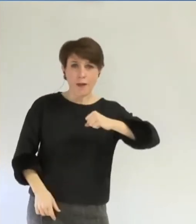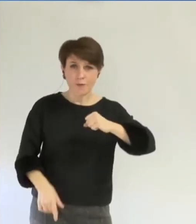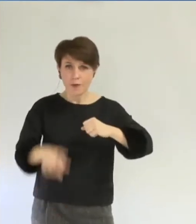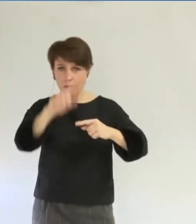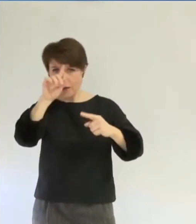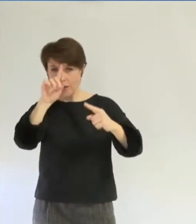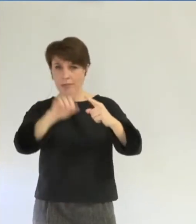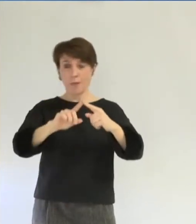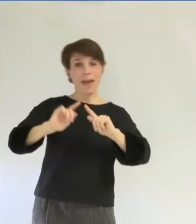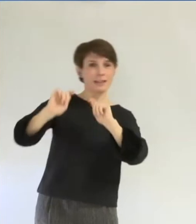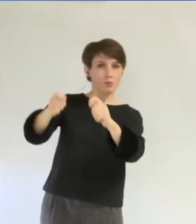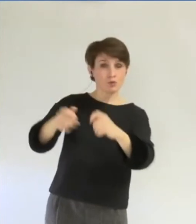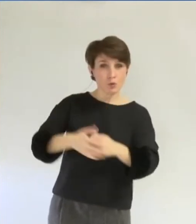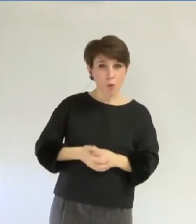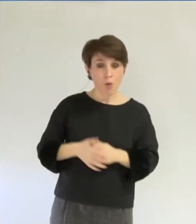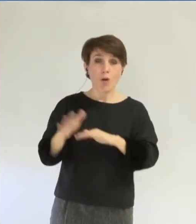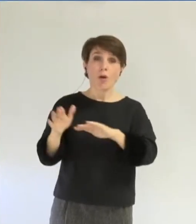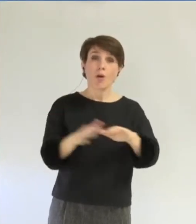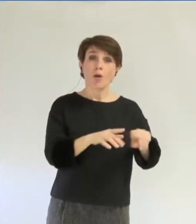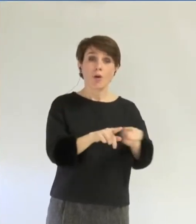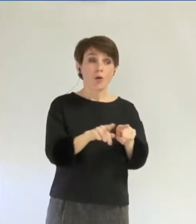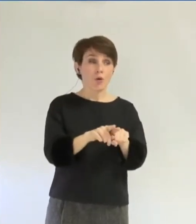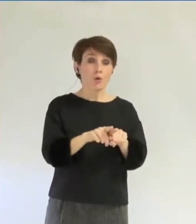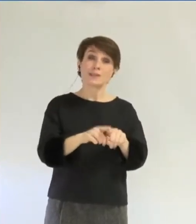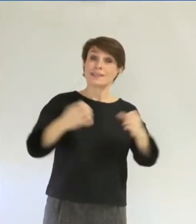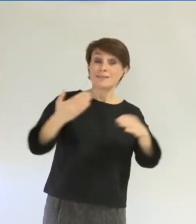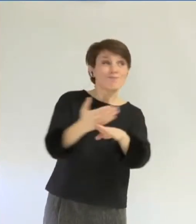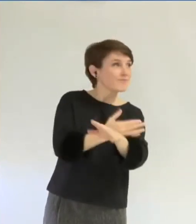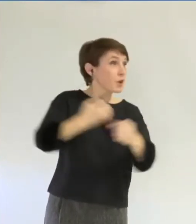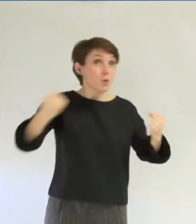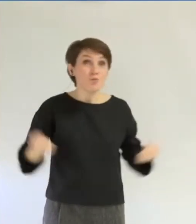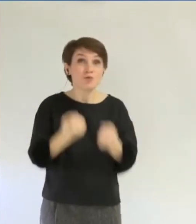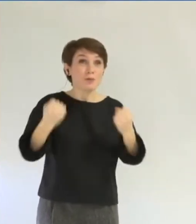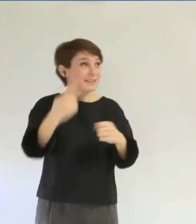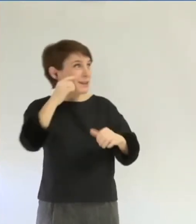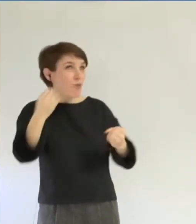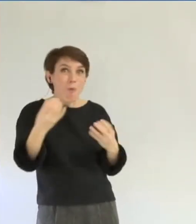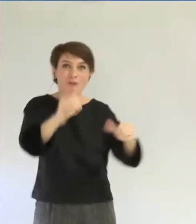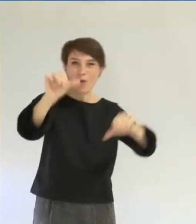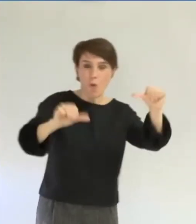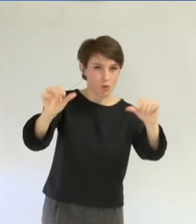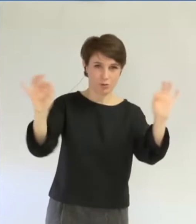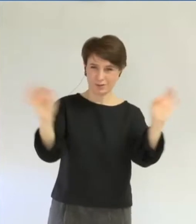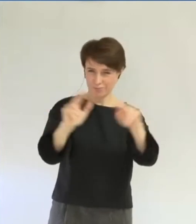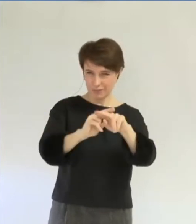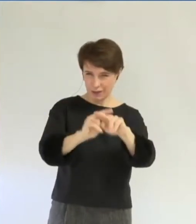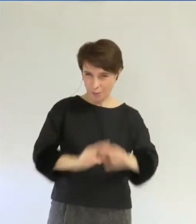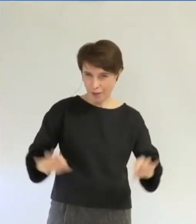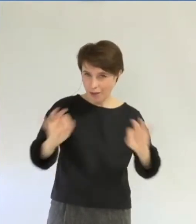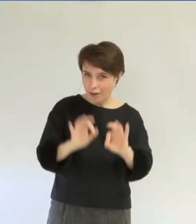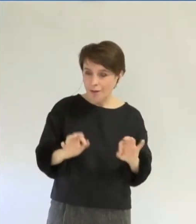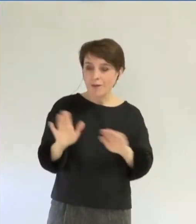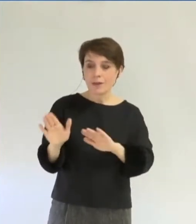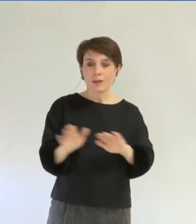son attribution, parce qu'il n'y pas eu de publicité préalable et de mise en concurrence, et parce que